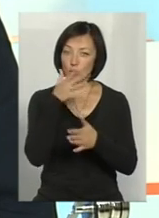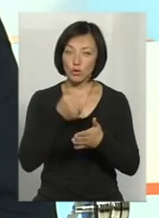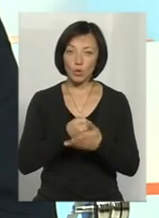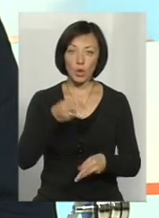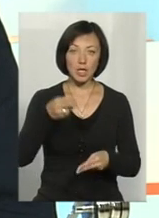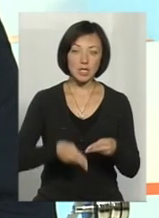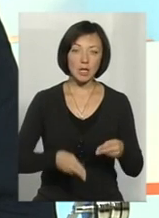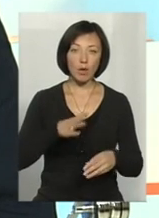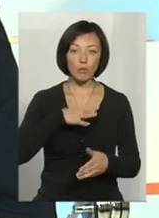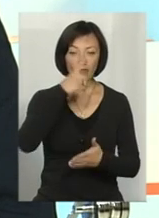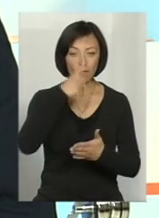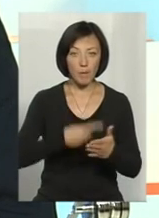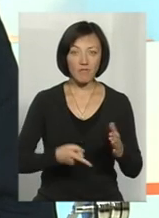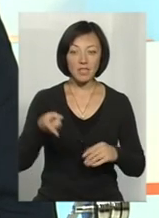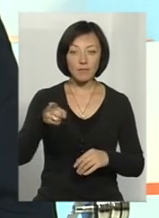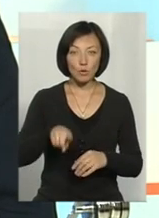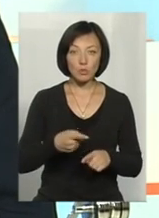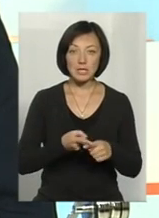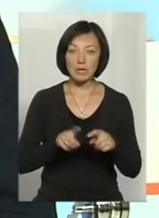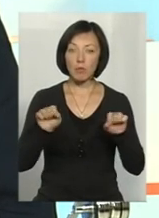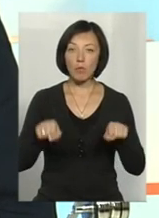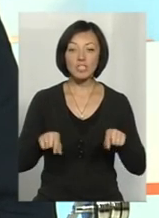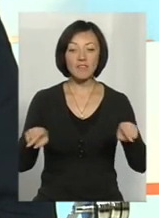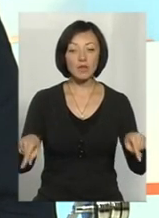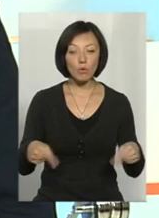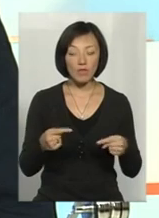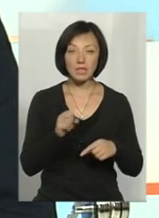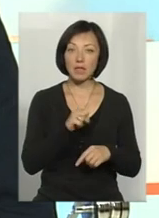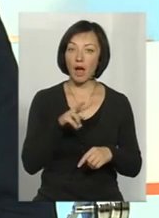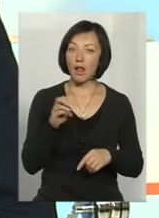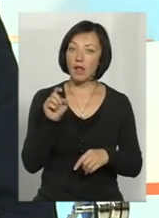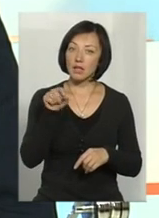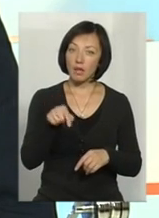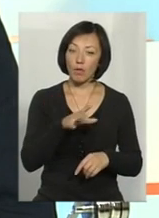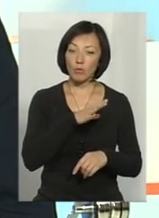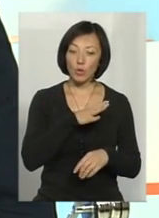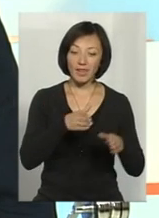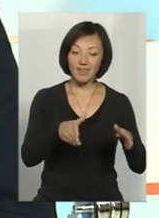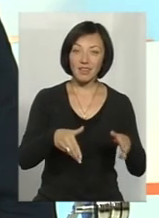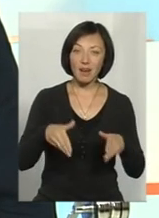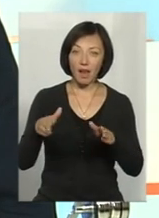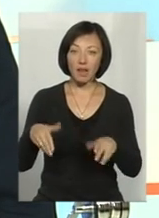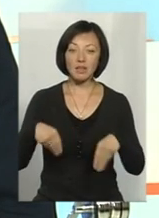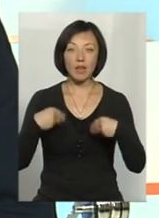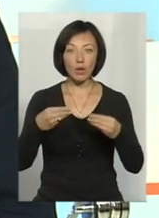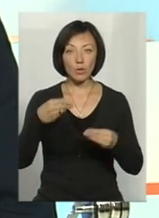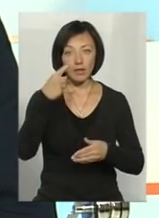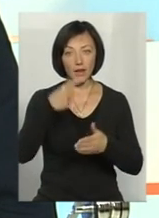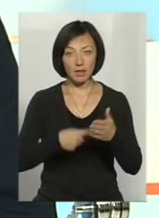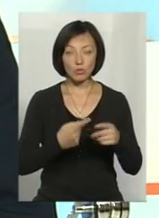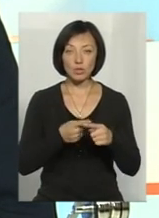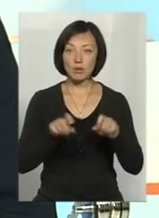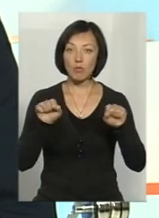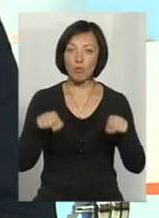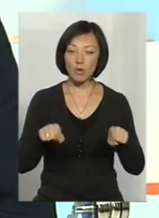бути впевненим в тому, що це може відновитися. Але там були, скажімо, ті ділянки, які дають надію на те, що це може